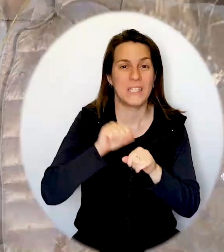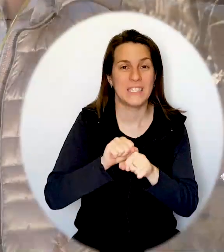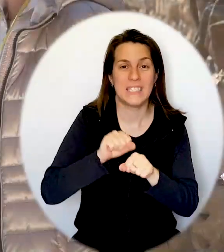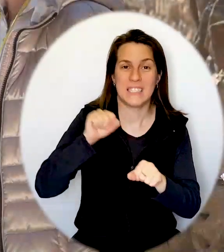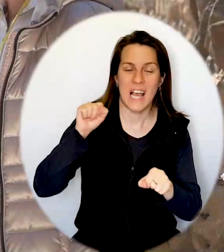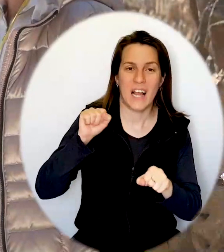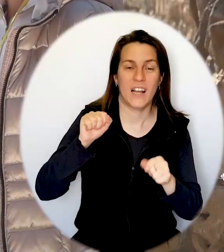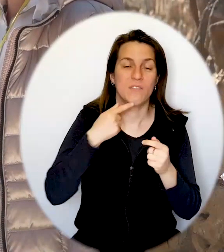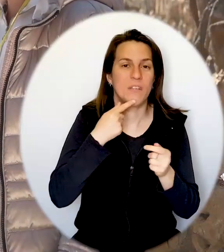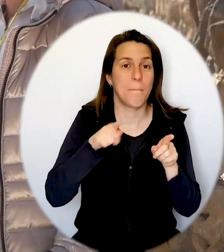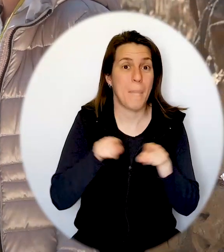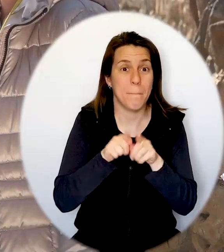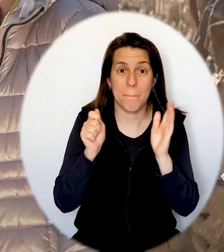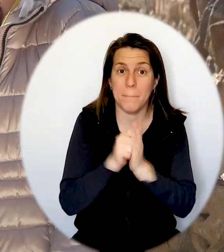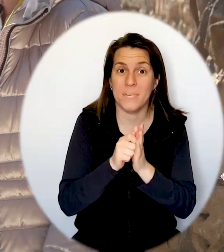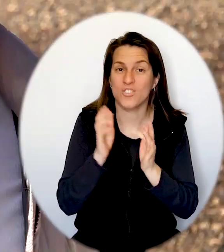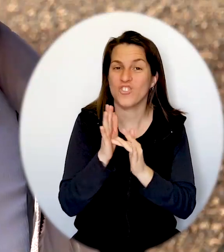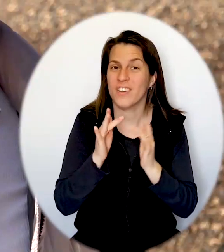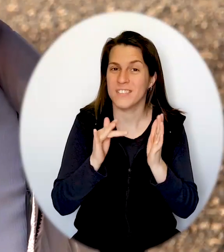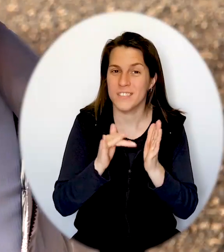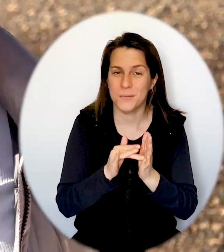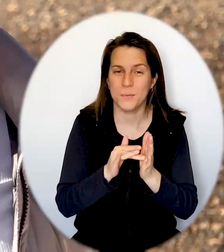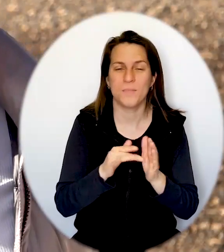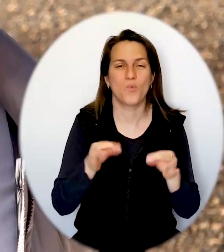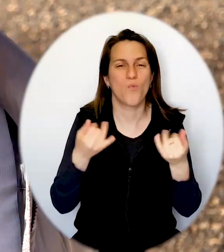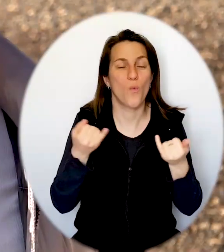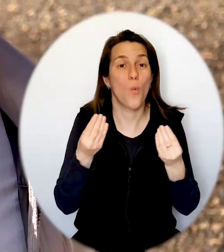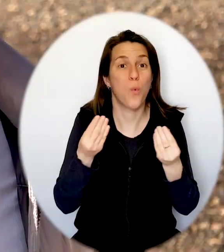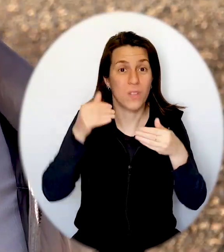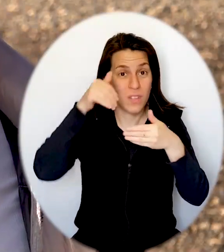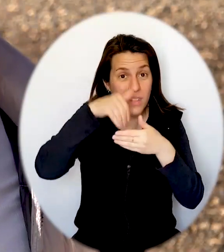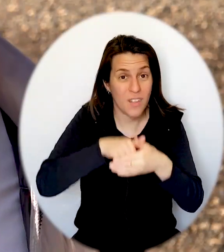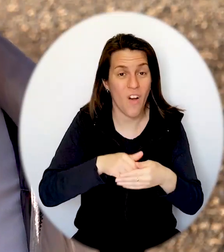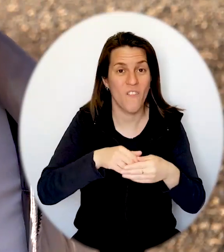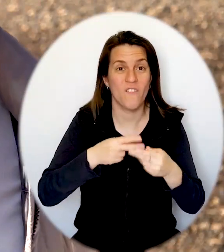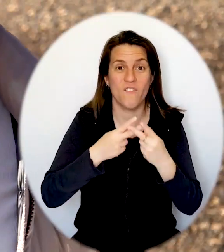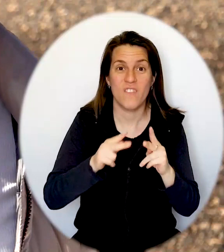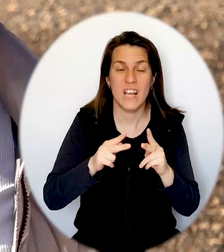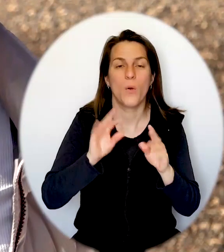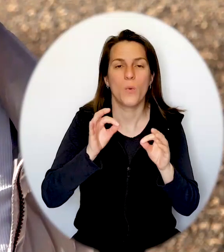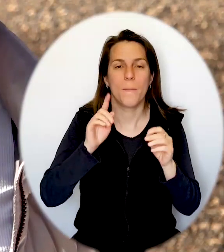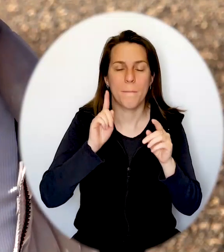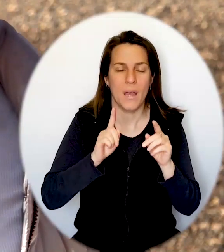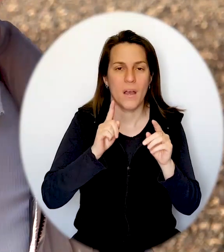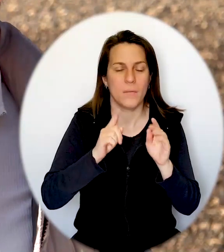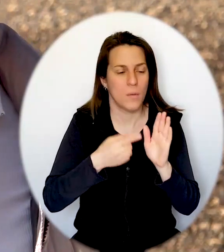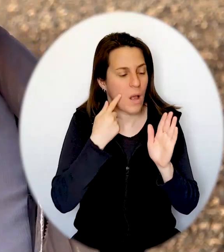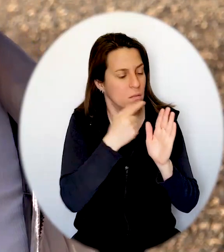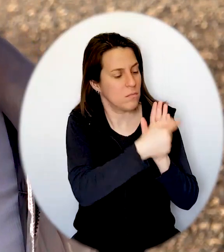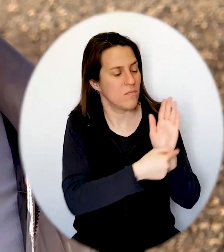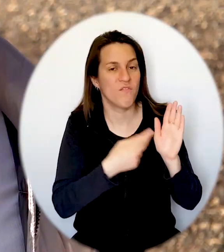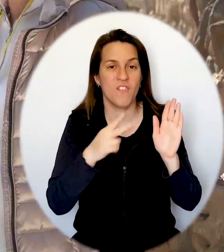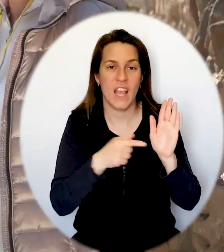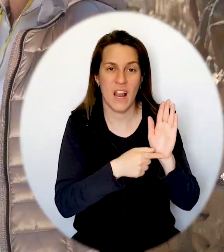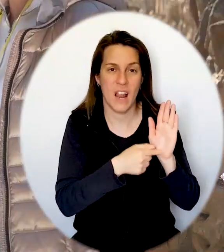de la ville de Magdala. À l'intérieur de la ville, mais à l'extrémité ouest de